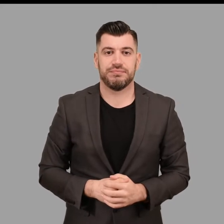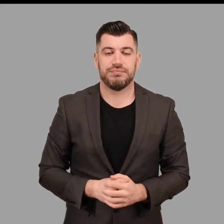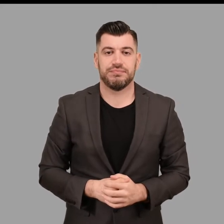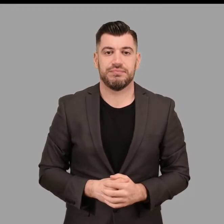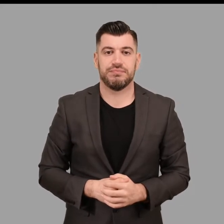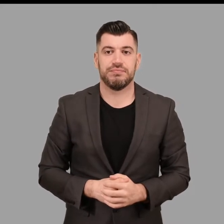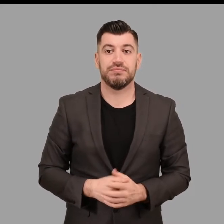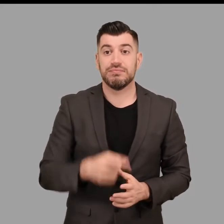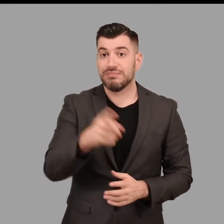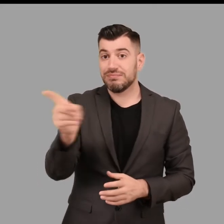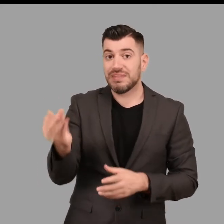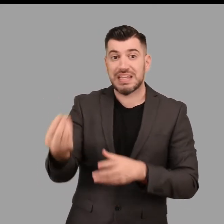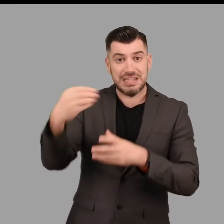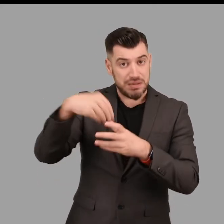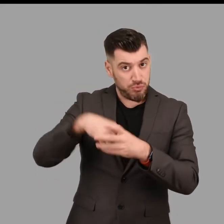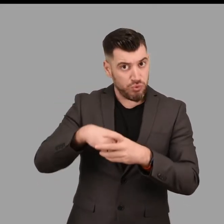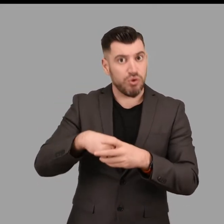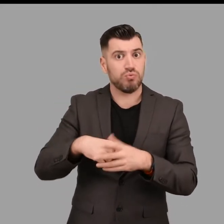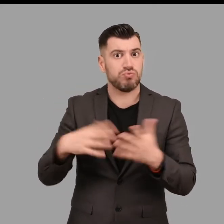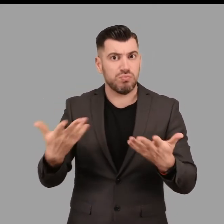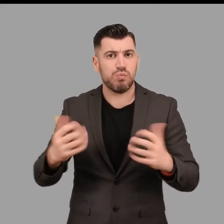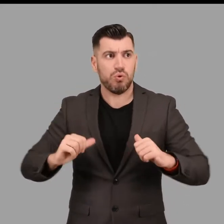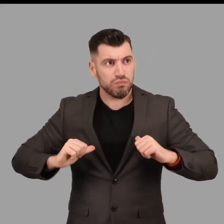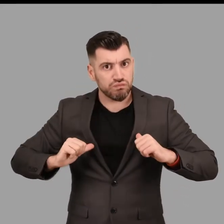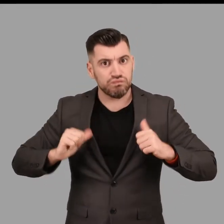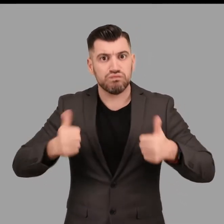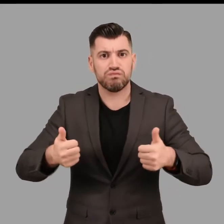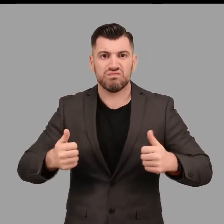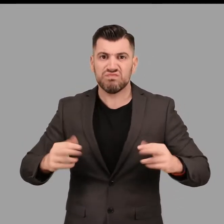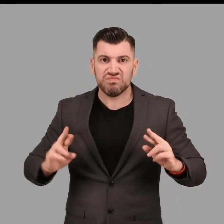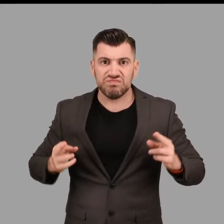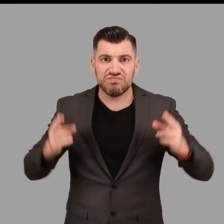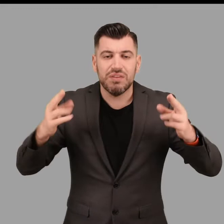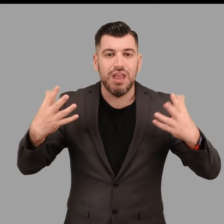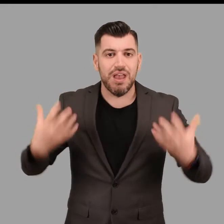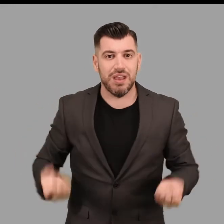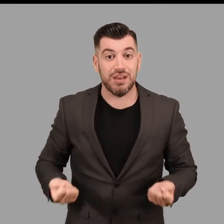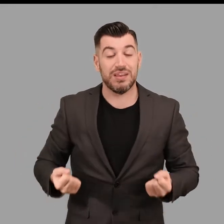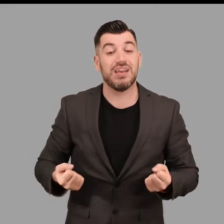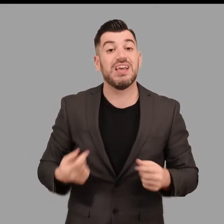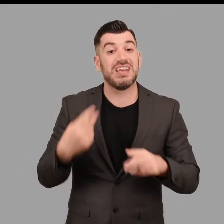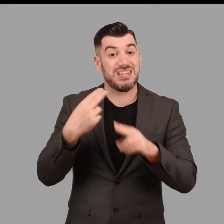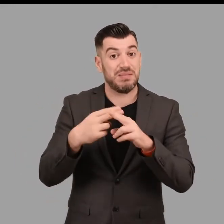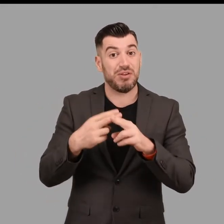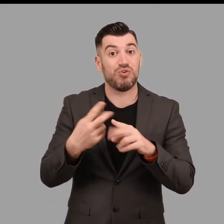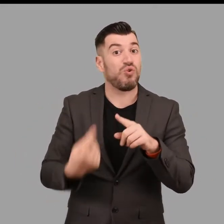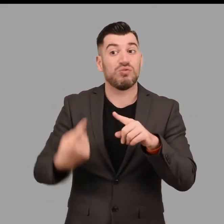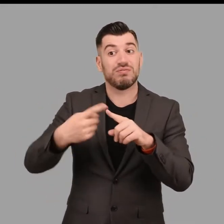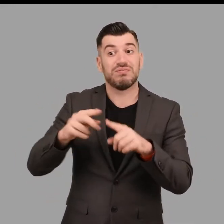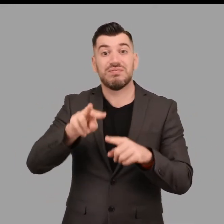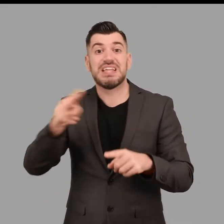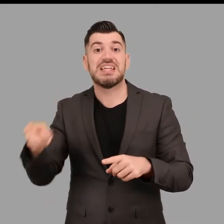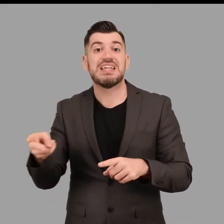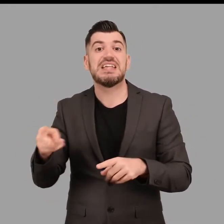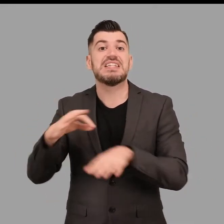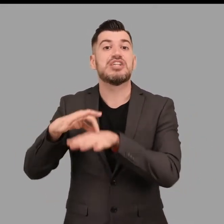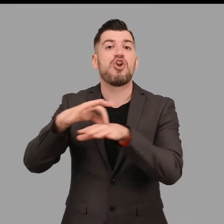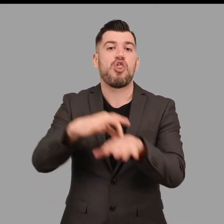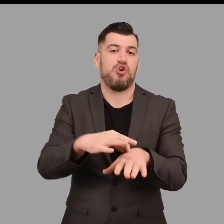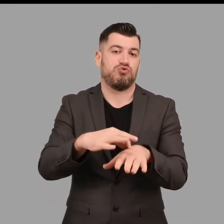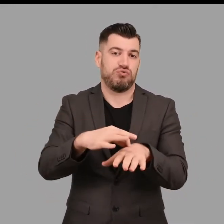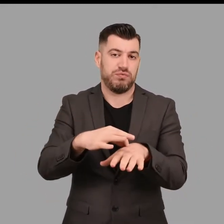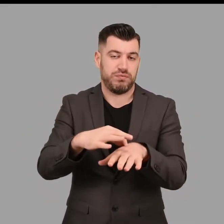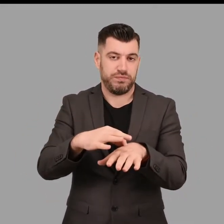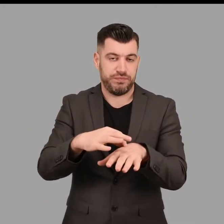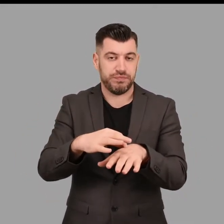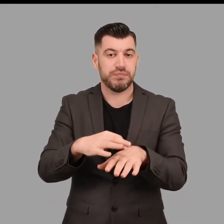Η συμμετοχή τους ήταν ενεργητική και σημαντικός ως προς αυτό ήταν ο ρόλος των συνοδών τους. Μετά την ολοκλήρωση της περιήγησης